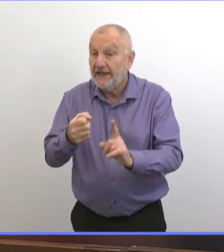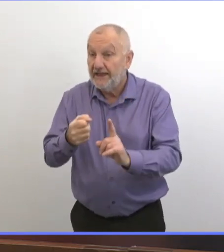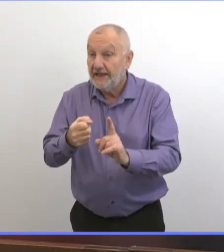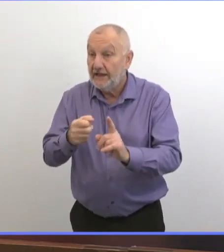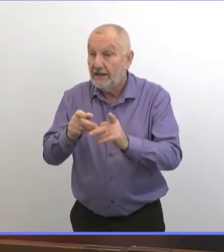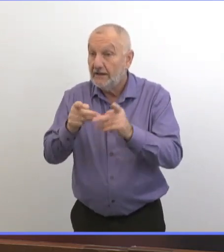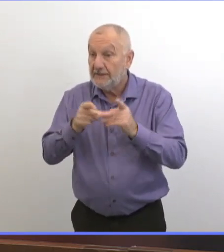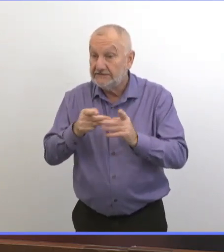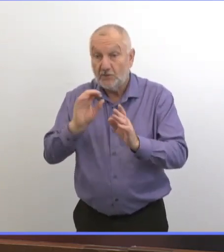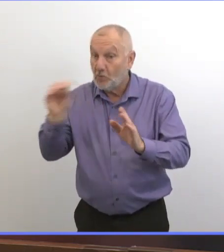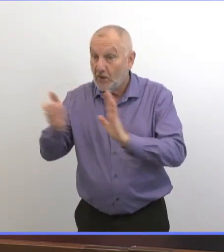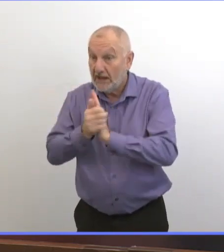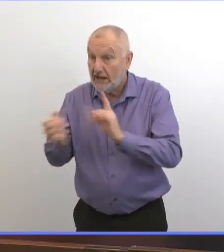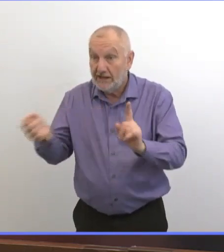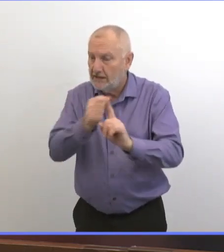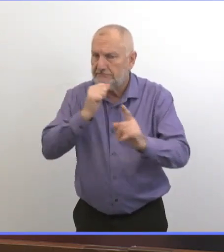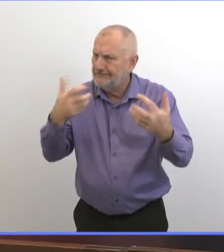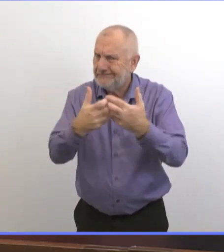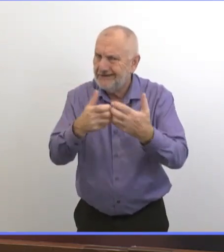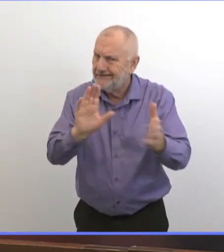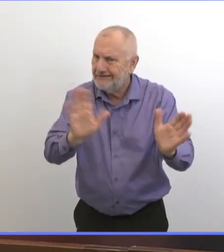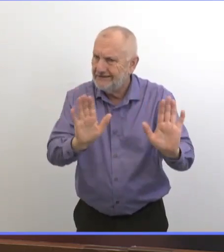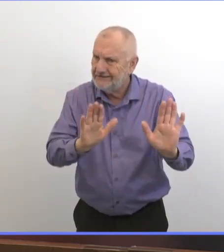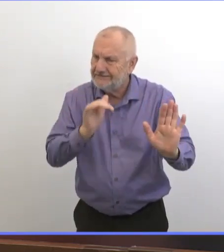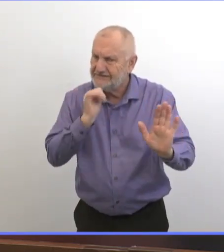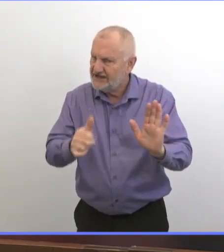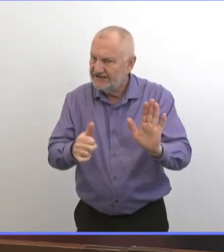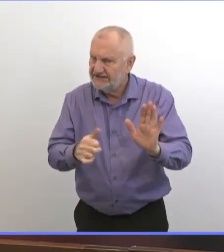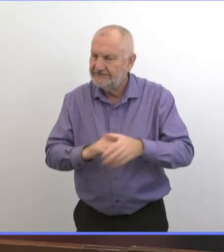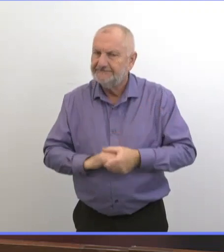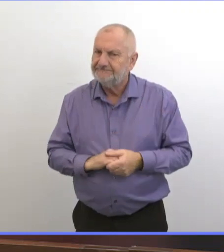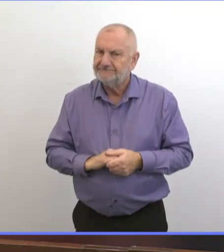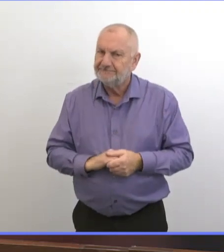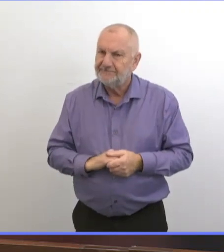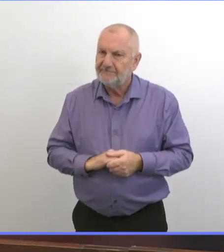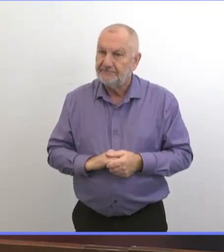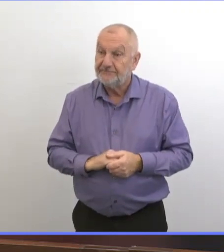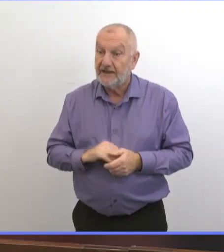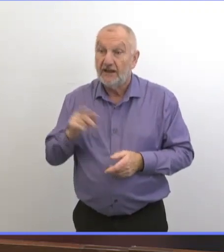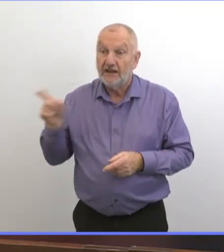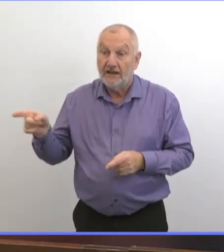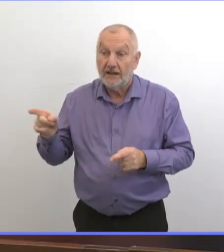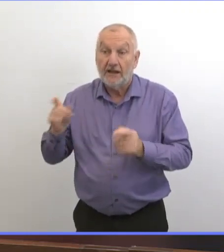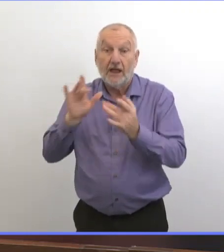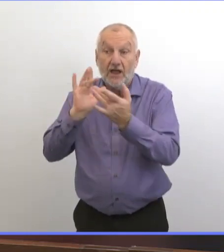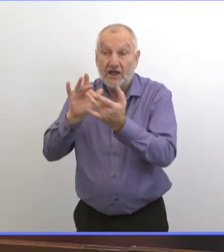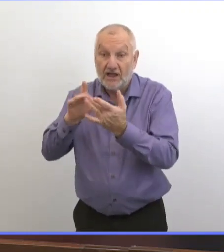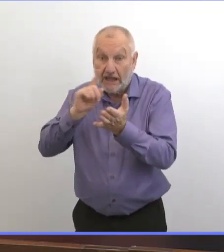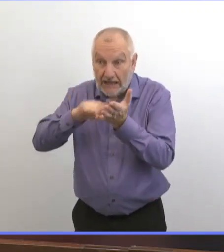Donc il y a beaucoup de mesures prises pour le traçage des contacts.